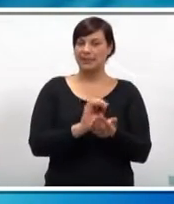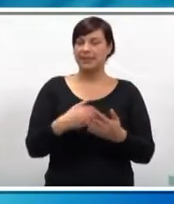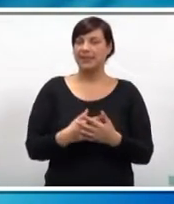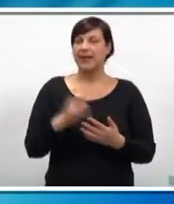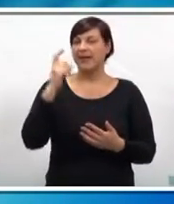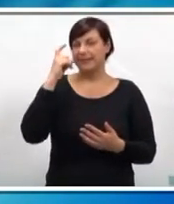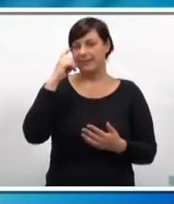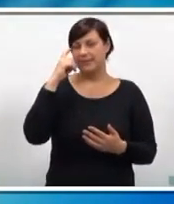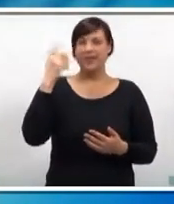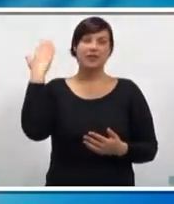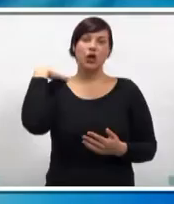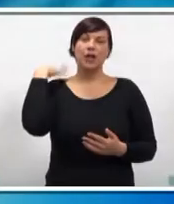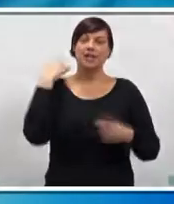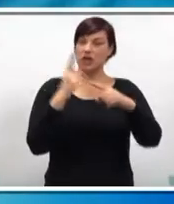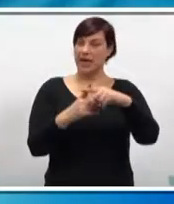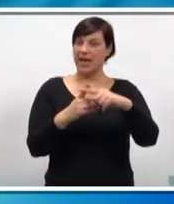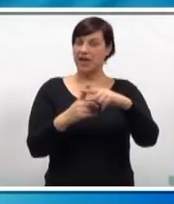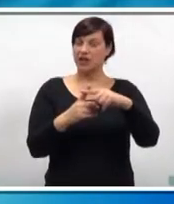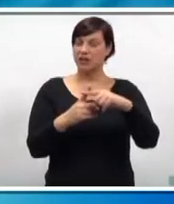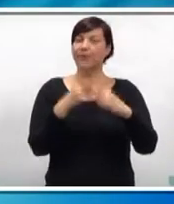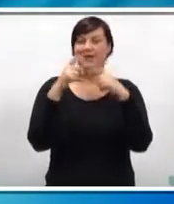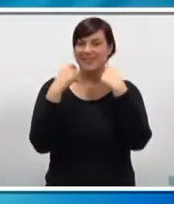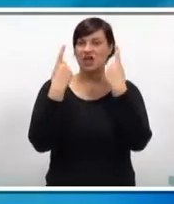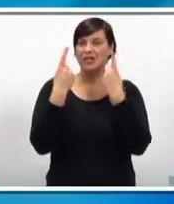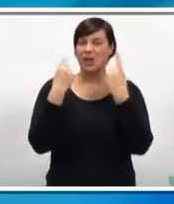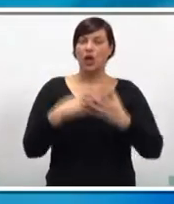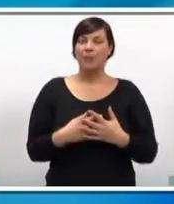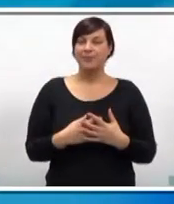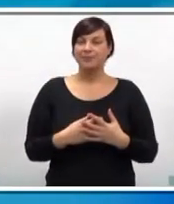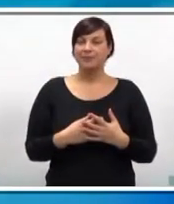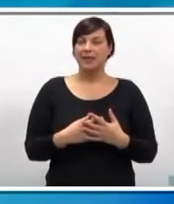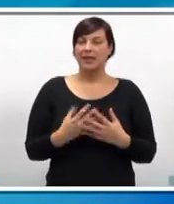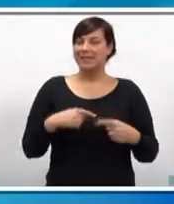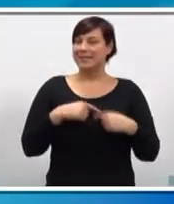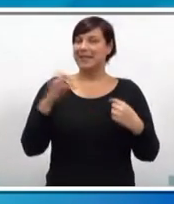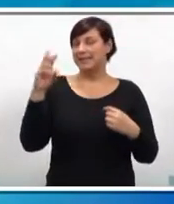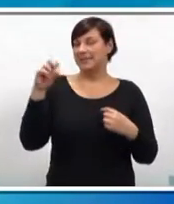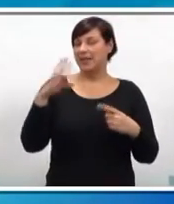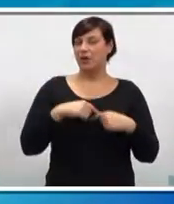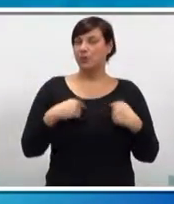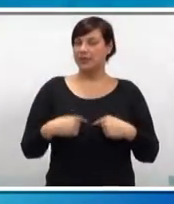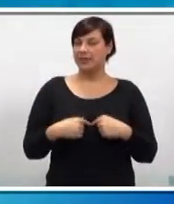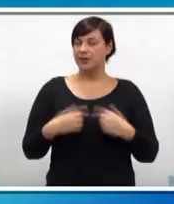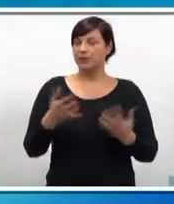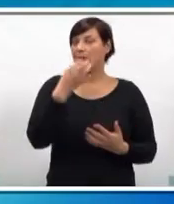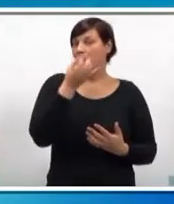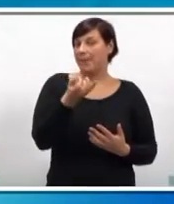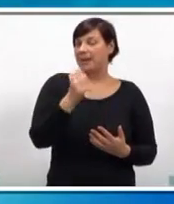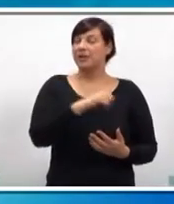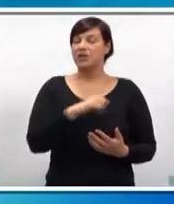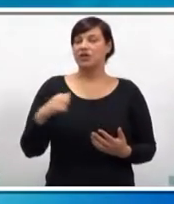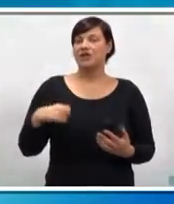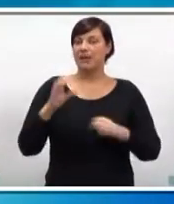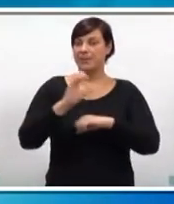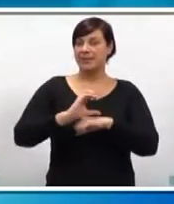kako svjesni svojeg križa na leđima, s osmihom na usnama i sa svjetlom u srcu. Nameće se pitanje što sama